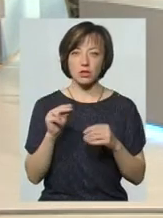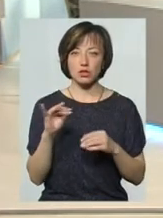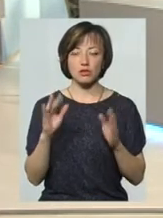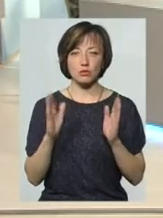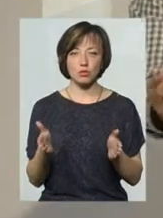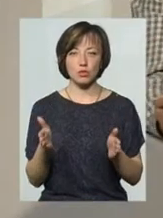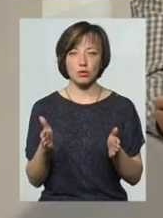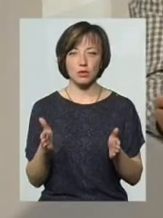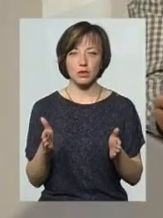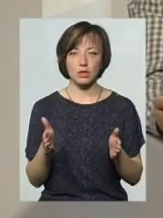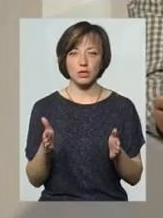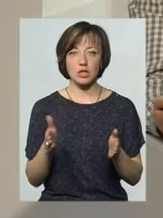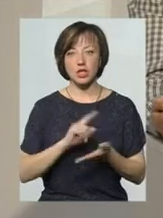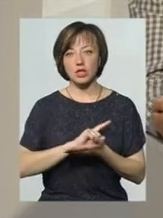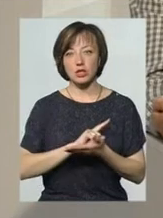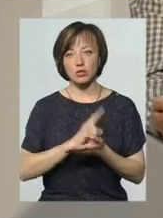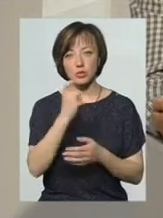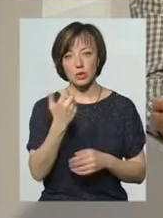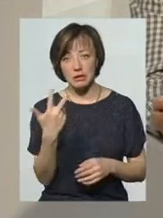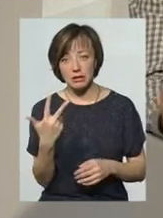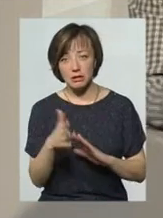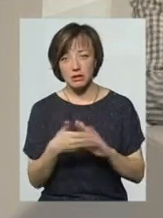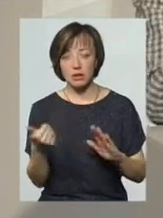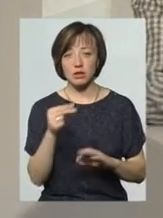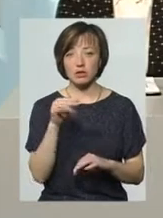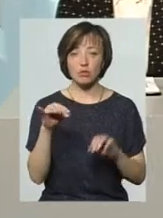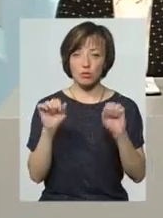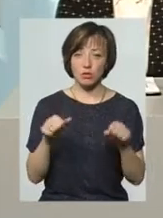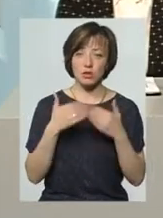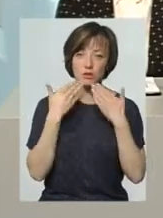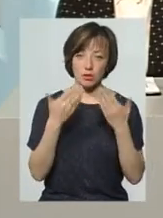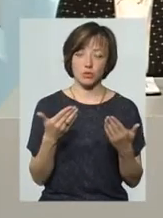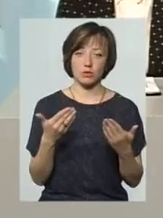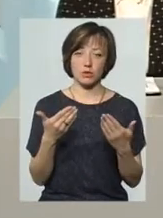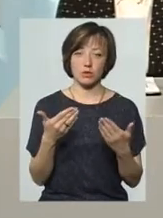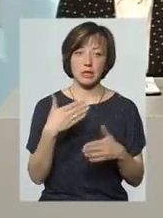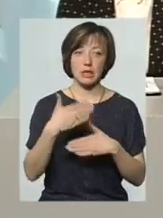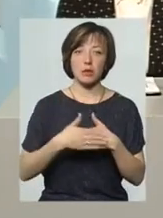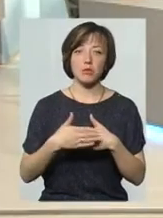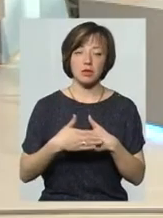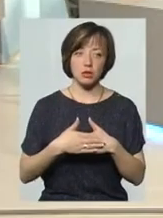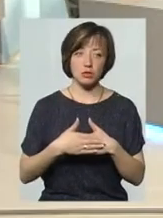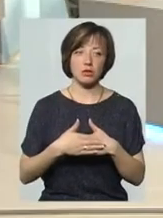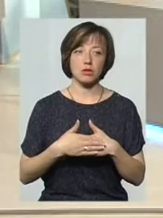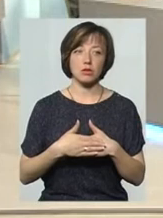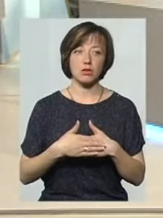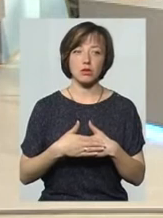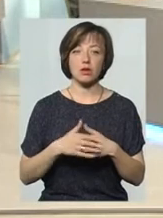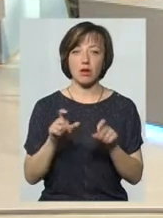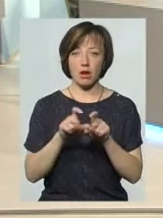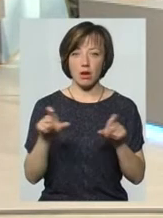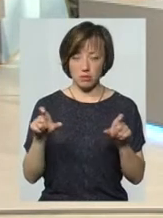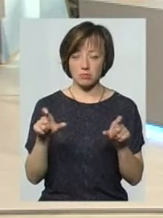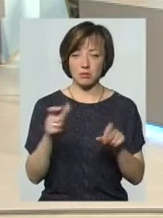тільки швидка 103 чи все ж таки вона може звернутися? Я думаю, може звернутися в найближчу амбулаторію.